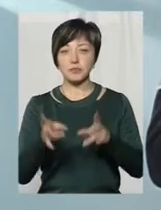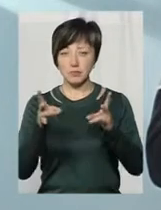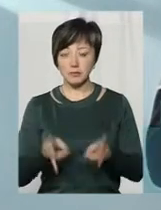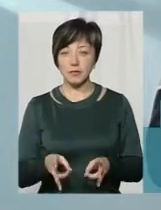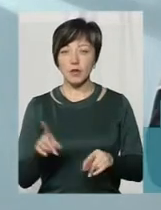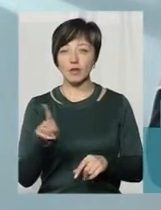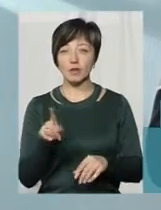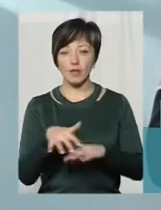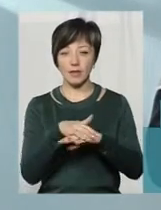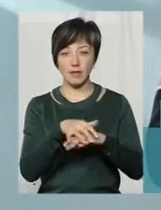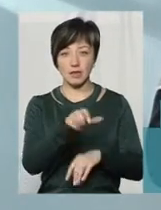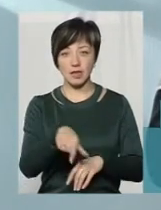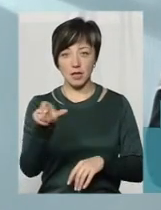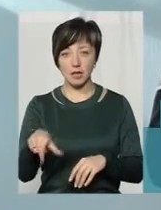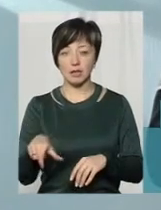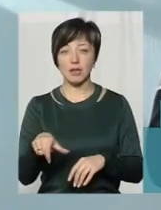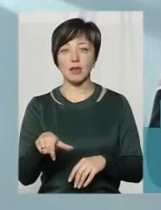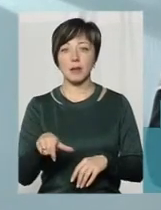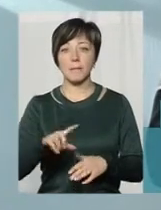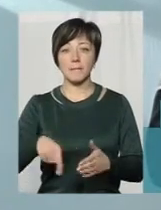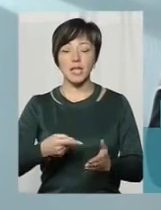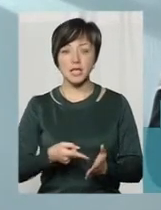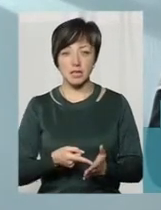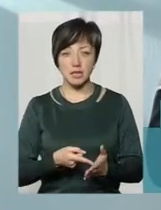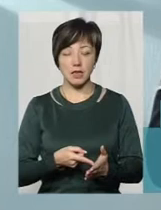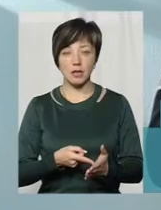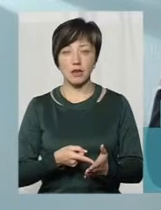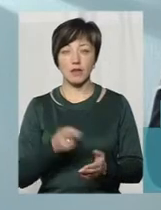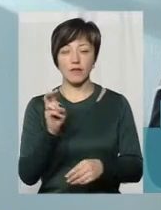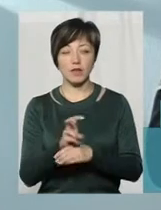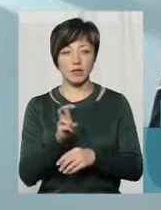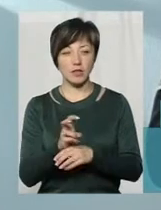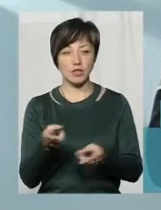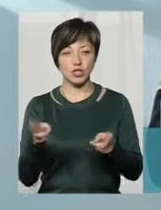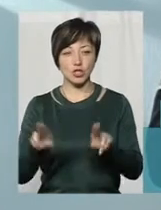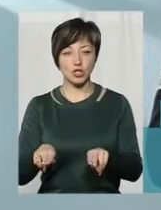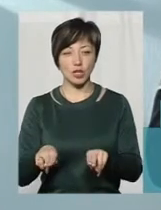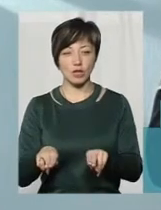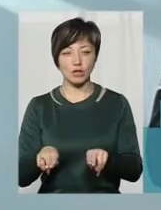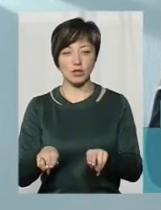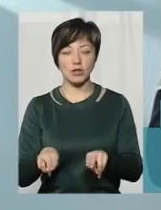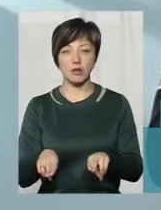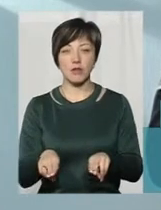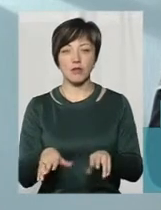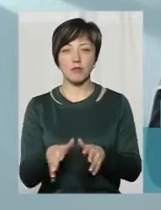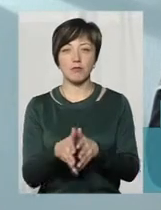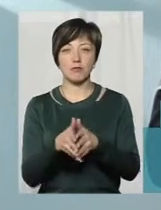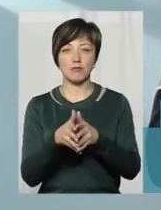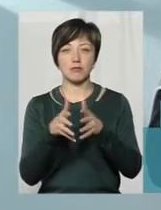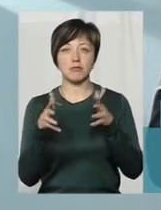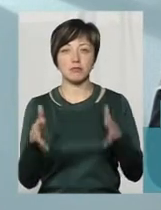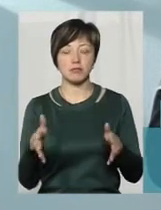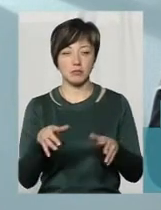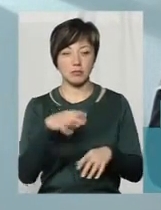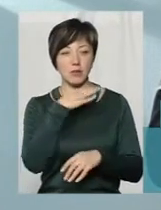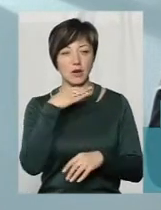того, що населення, мешканці міста відвідують, залишаючи після себе величезні інколи